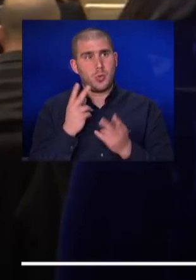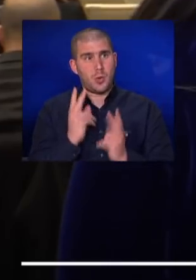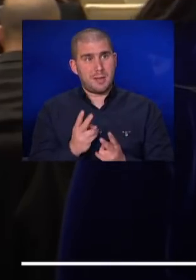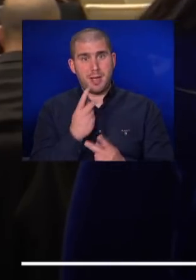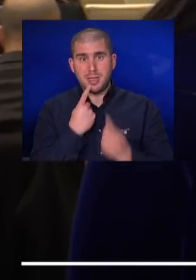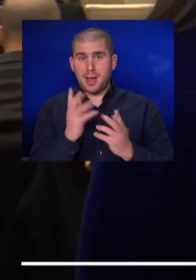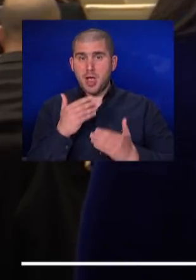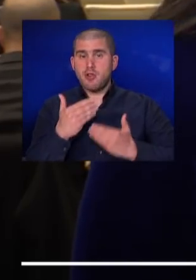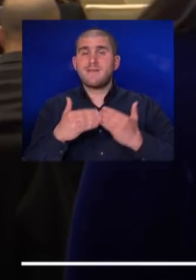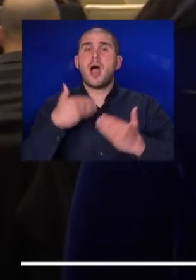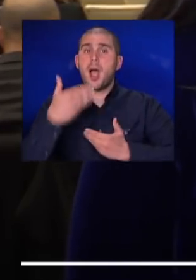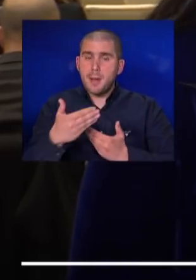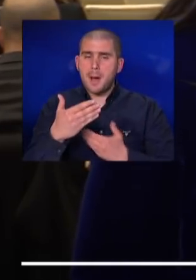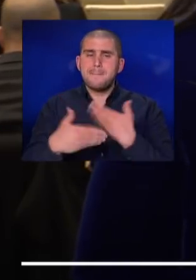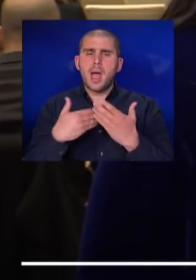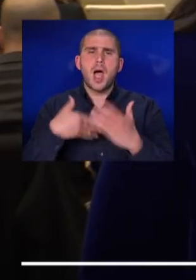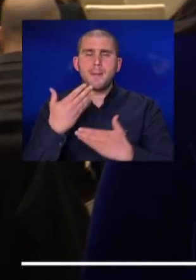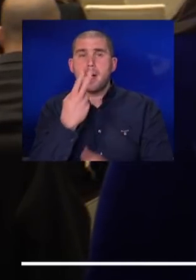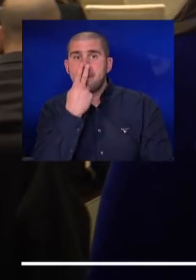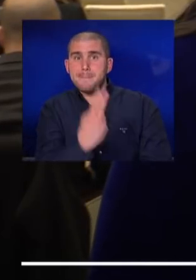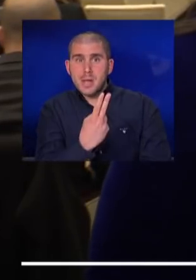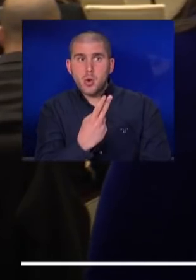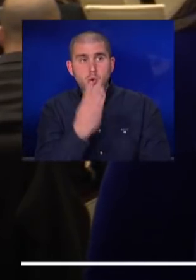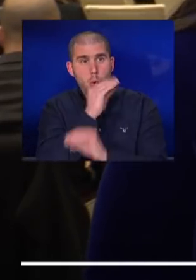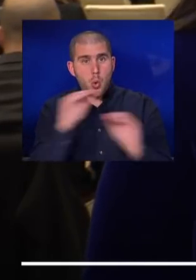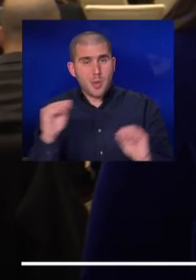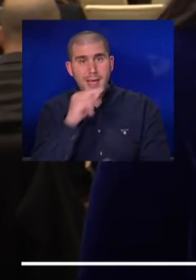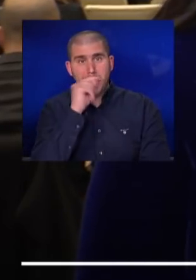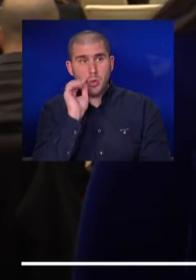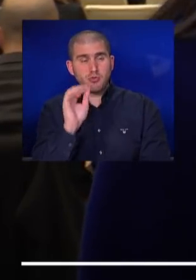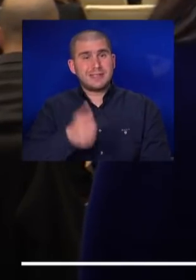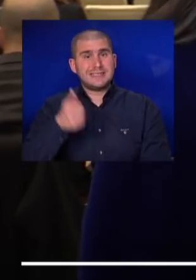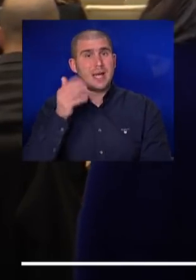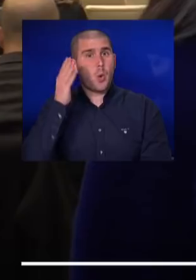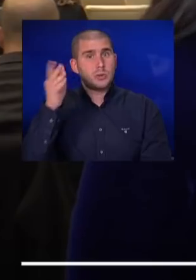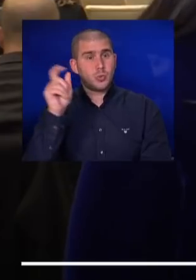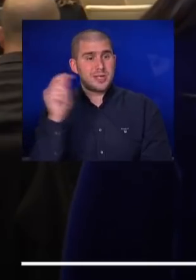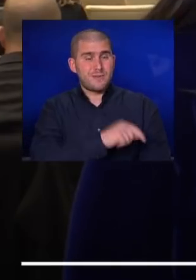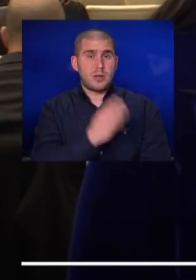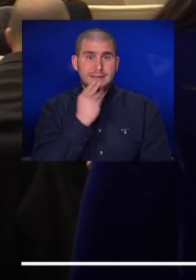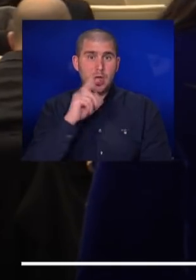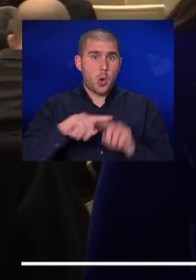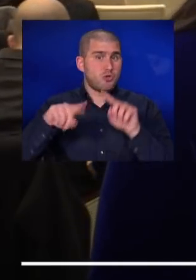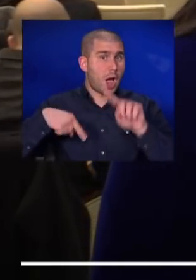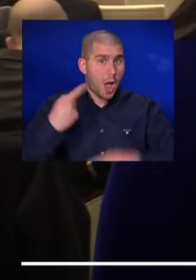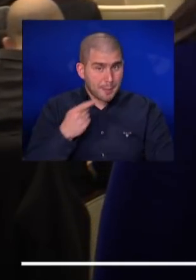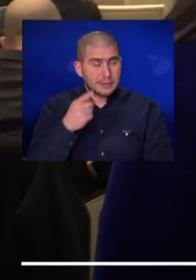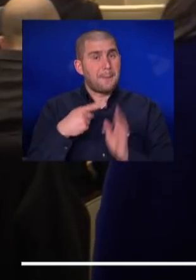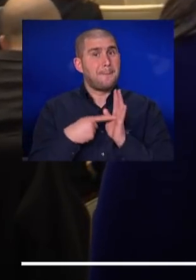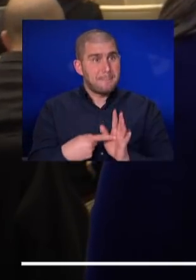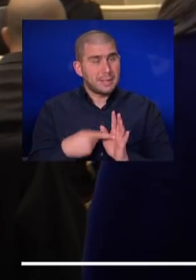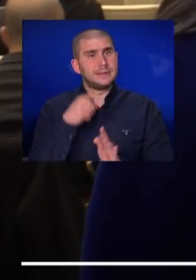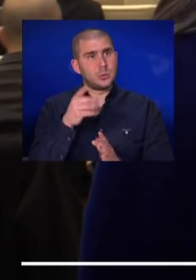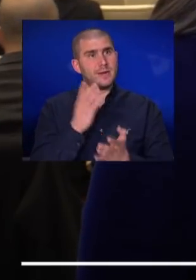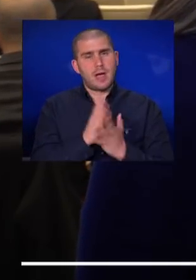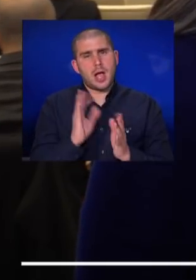לדבר על השלב הבא, על הצד הבא, על הביקור על אבודיה ארדואן, של שר החוץ הטורקי בישראל כבר בחודש הבא, מלמד שזו היא